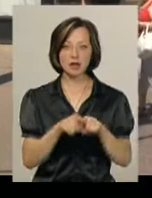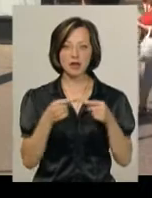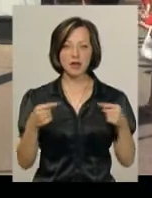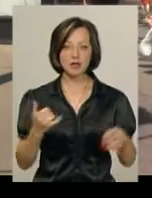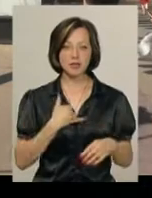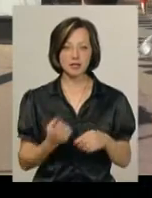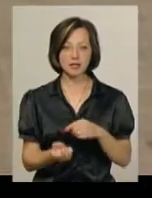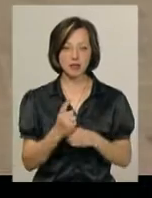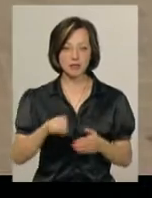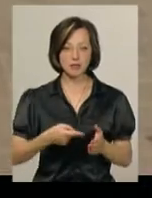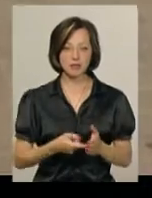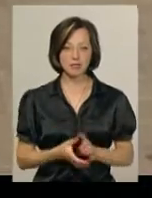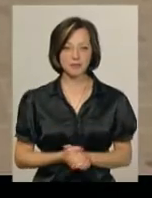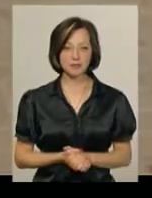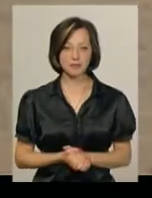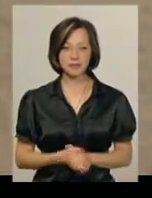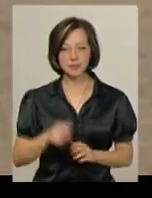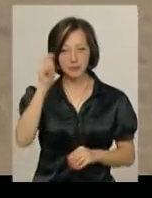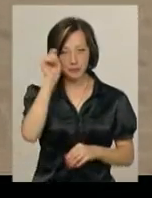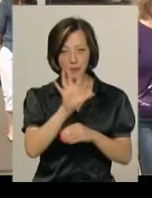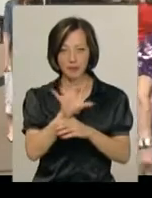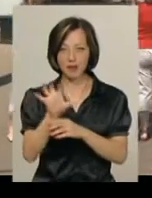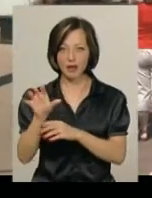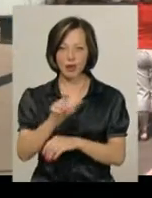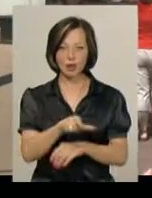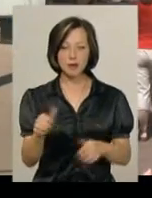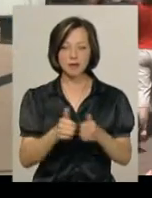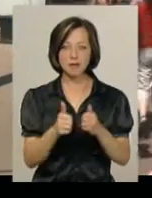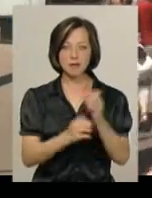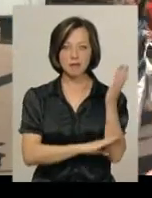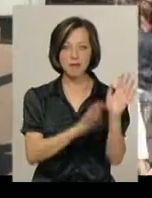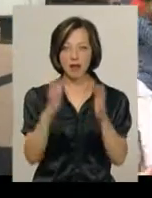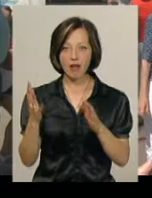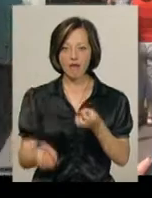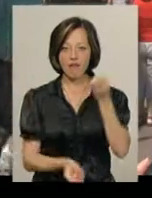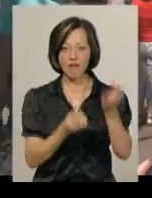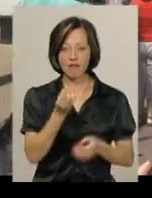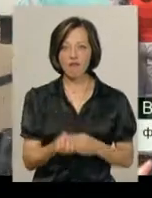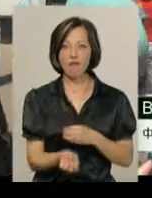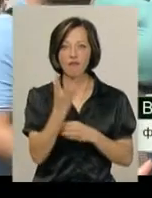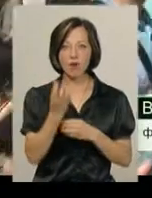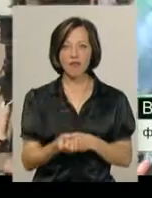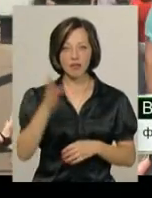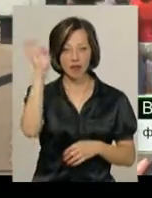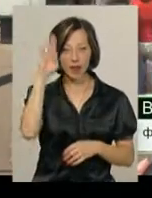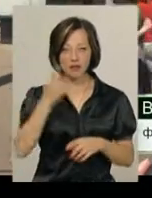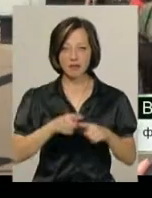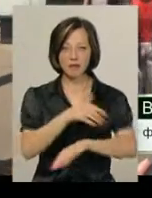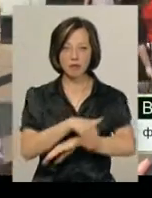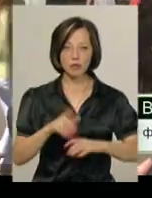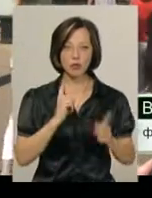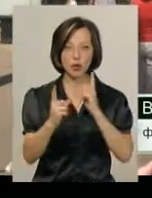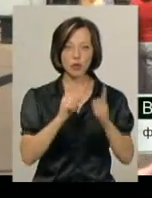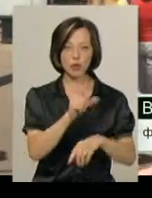речі в нас з'являються в місті». Віктор Федотов знімає людей у парках та поблизу Хмельницьких фонтанів. «Тут, де вулиці, це завжди якийсь рух людей,